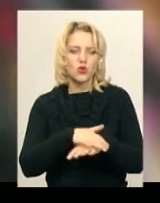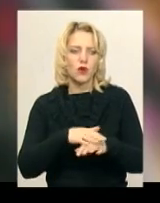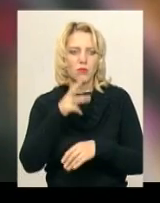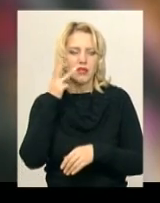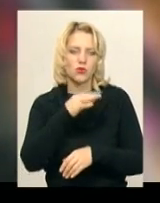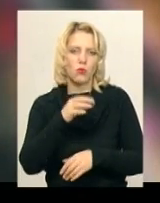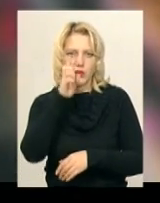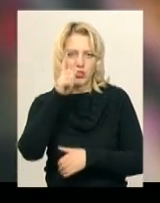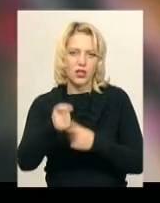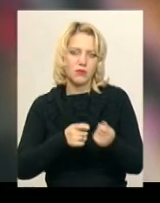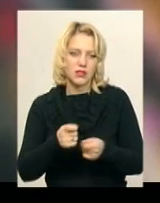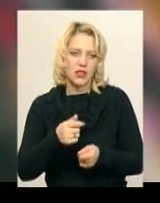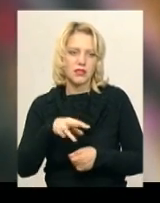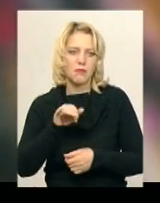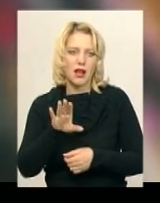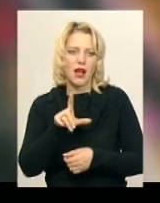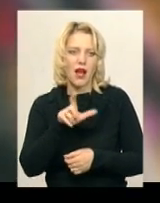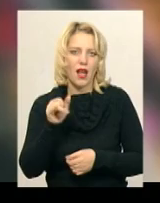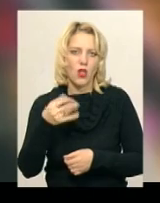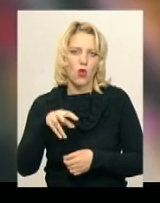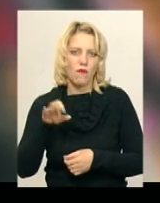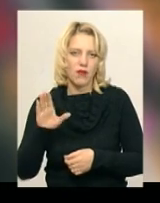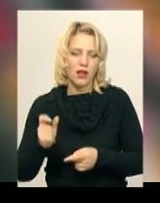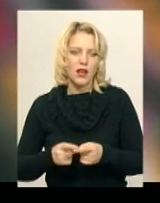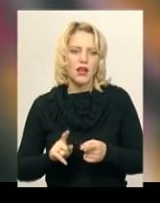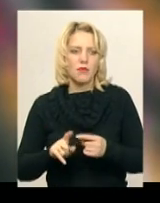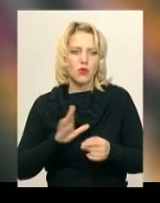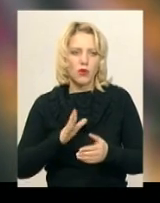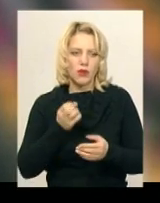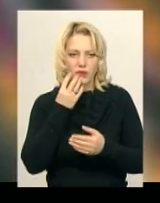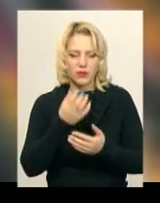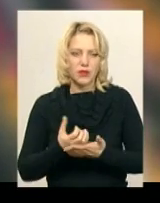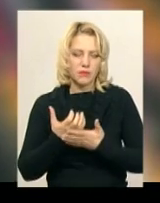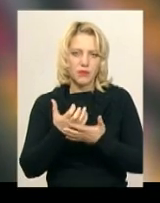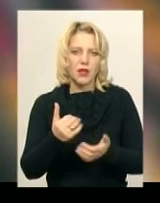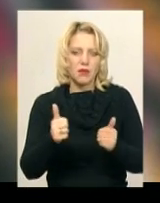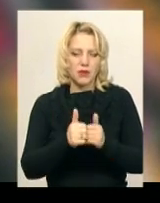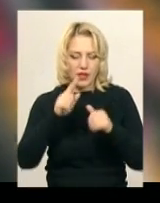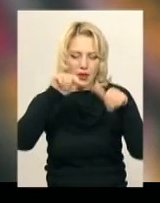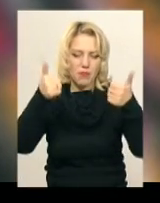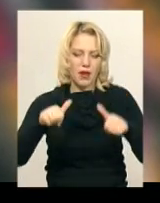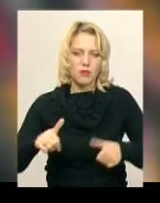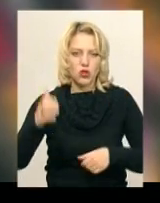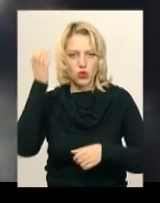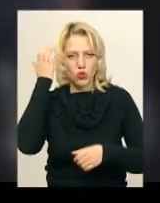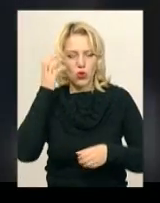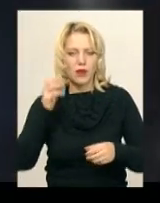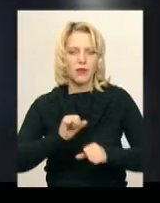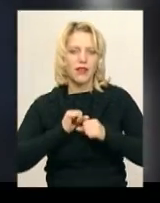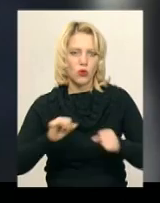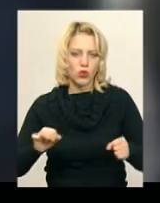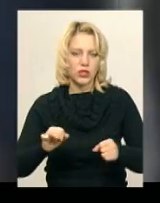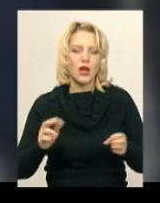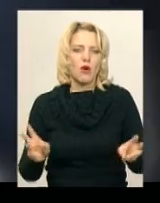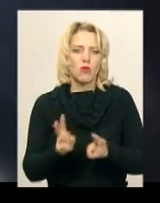облдержадміністрації Інна Михайлова. Зокрема, відбулось покладання квітів біля пам'ятника героям Чорнобиля пожежникам та пам'ятника героям та